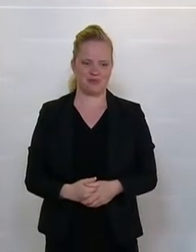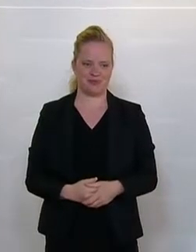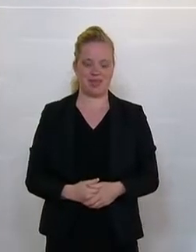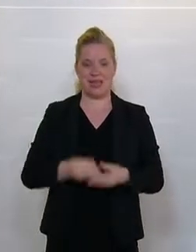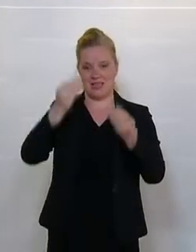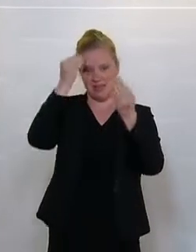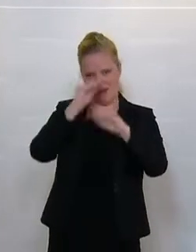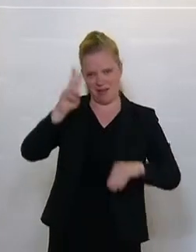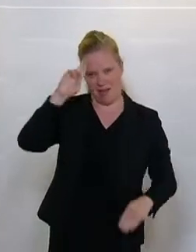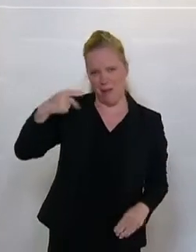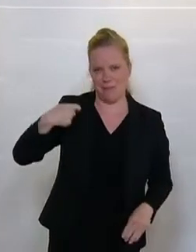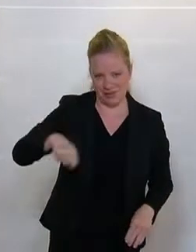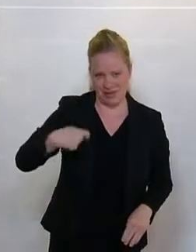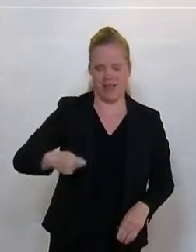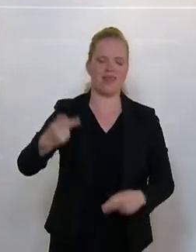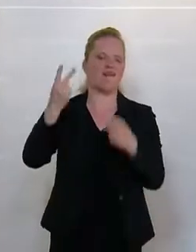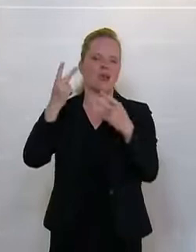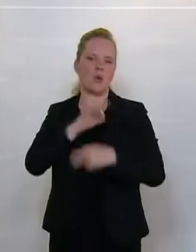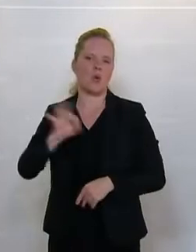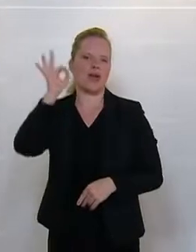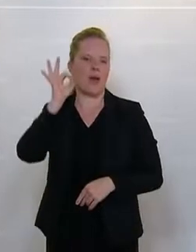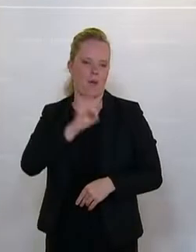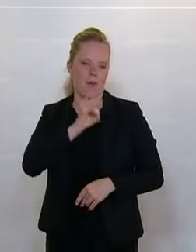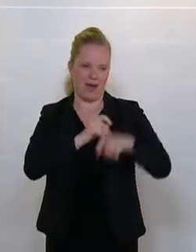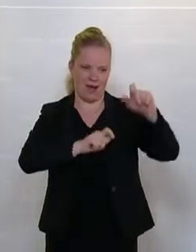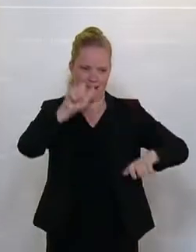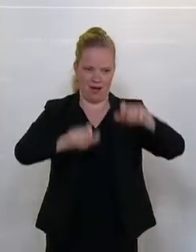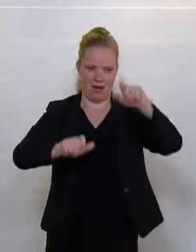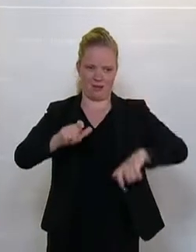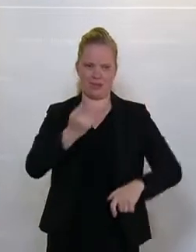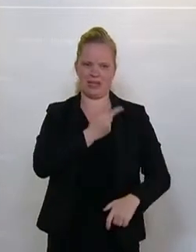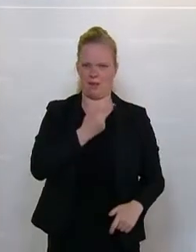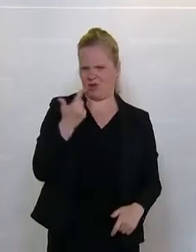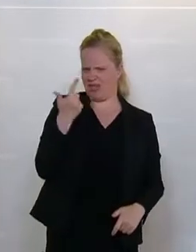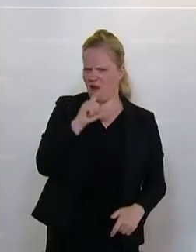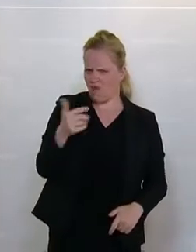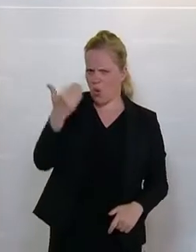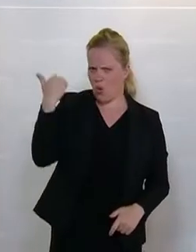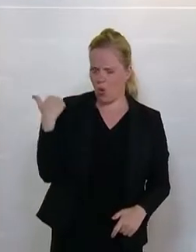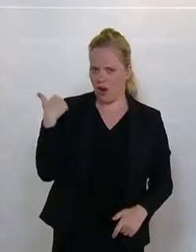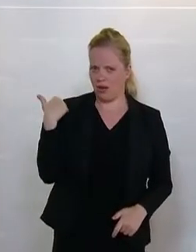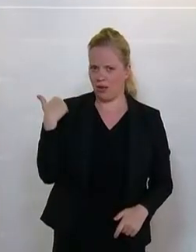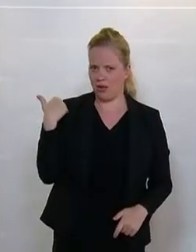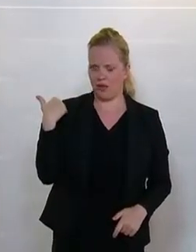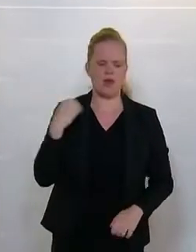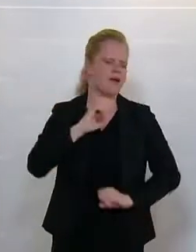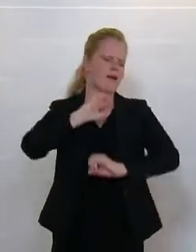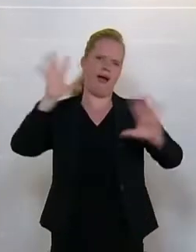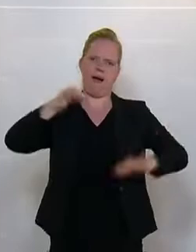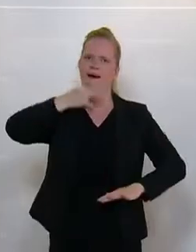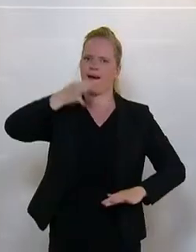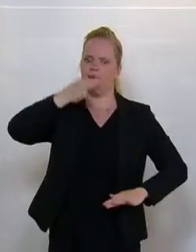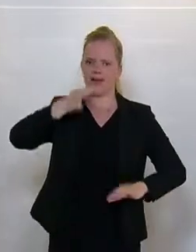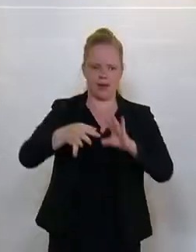Sehr geehrter Herr Präsident, verehrte Kolleginnen und Kollegen, ich habe vor zwei Wochen, glaube ich, eine sehr deutliche Rede gehalten,